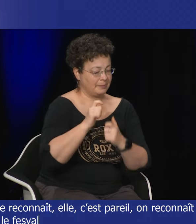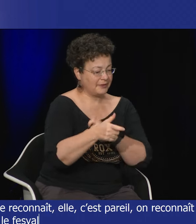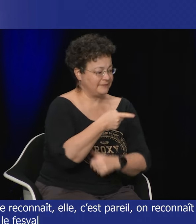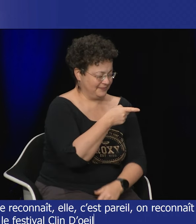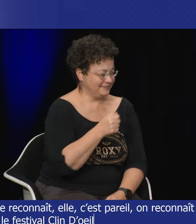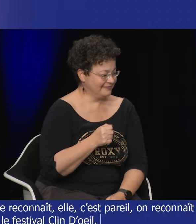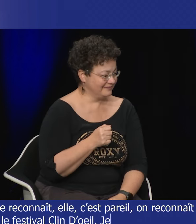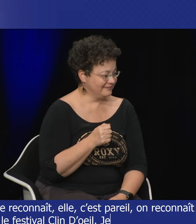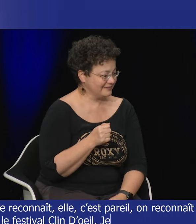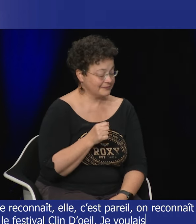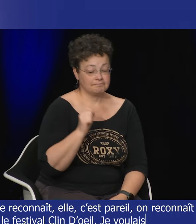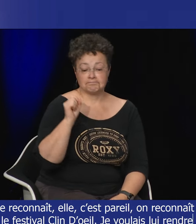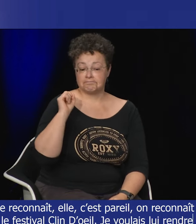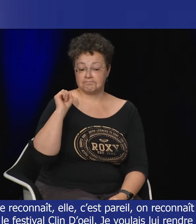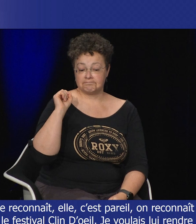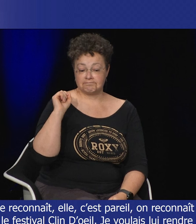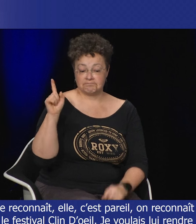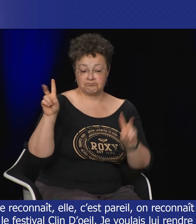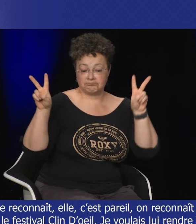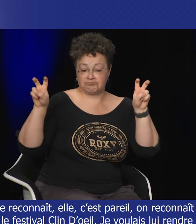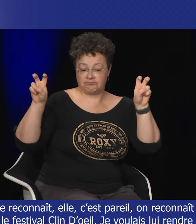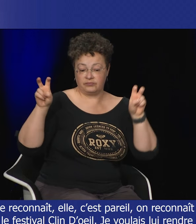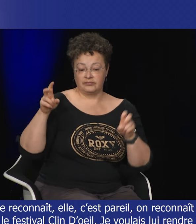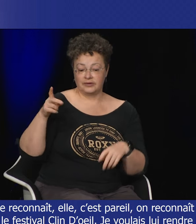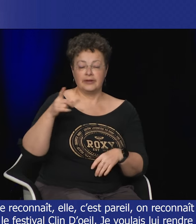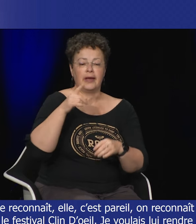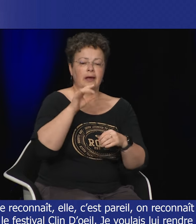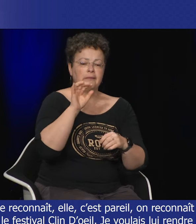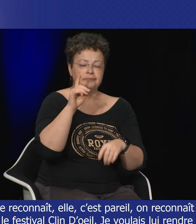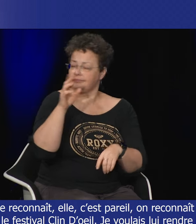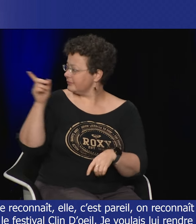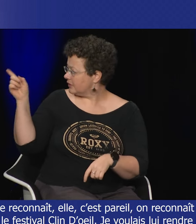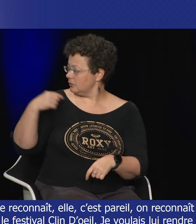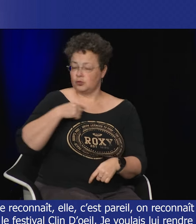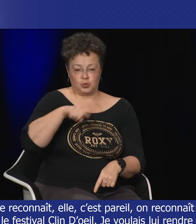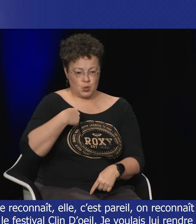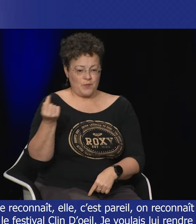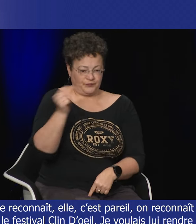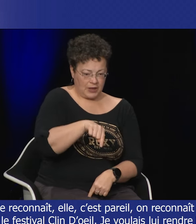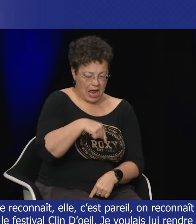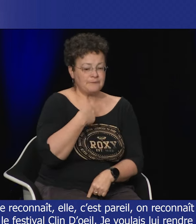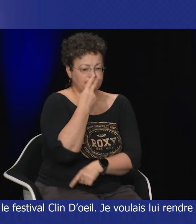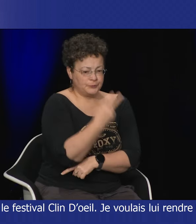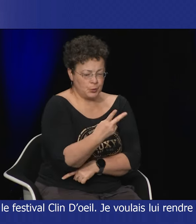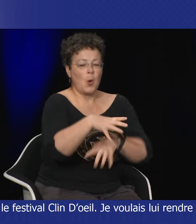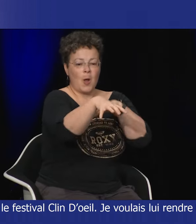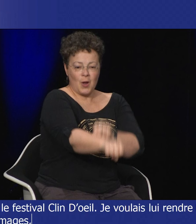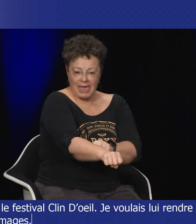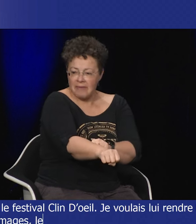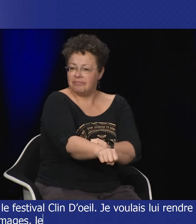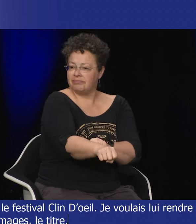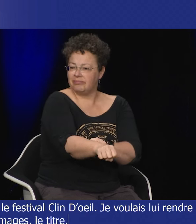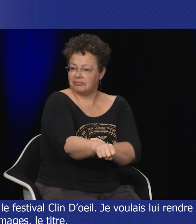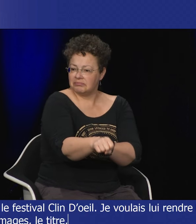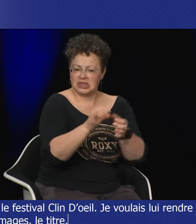que je voulais montrer une de ces images qu'on va analyser ensemble que je trouve très intéressante le titre c'est we came nous sommes